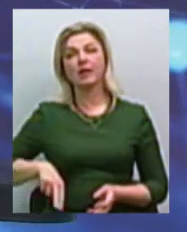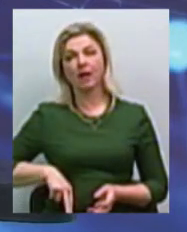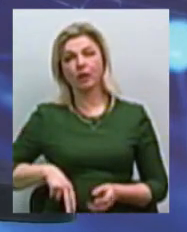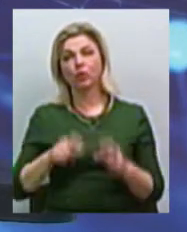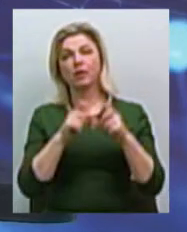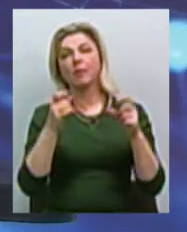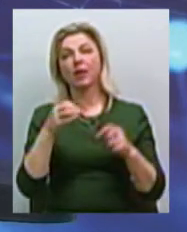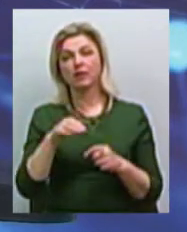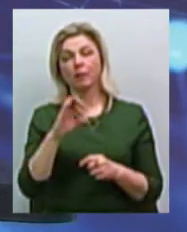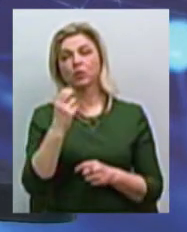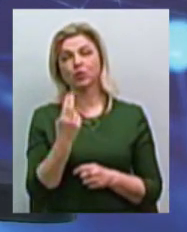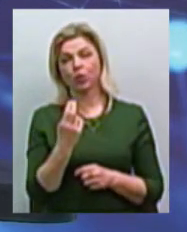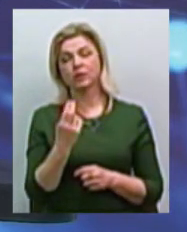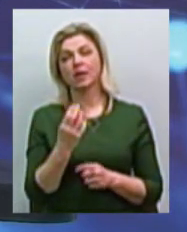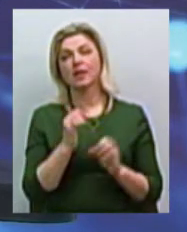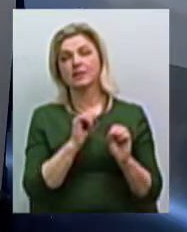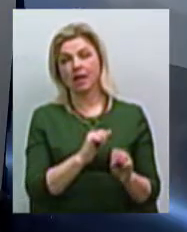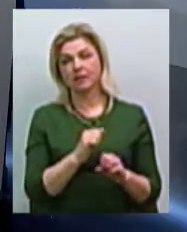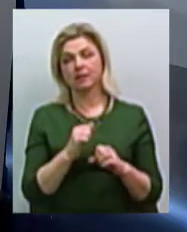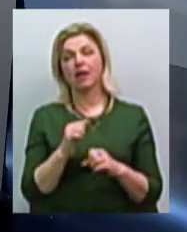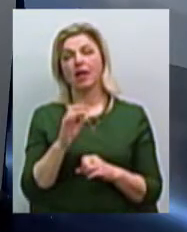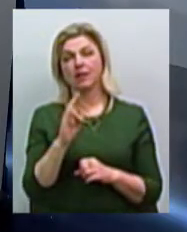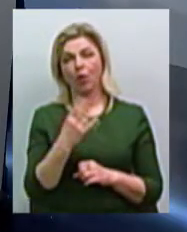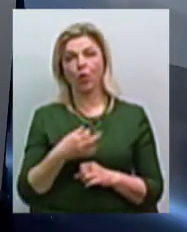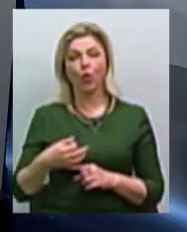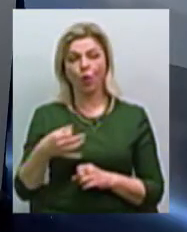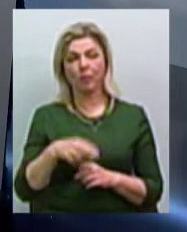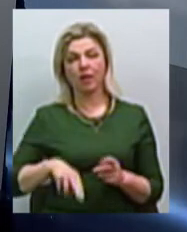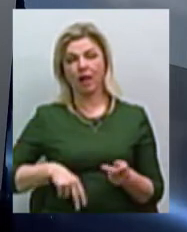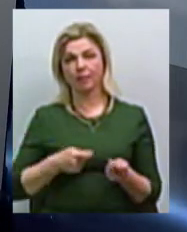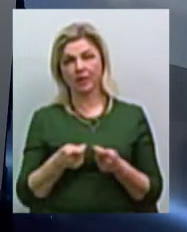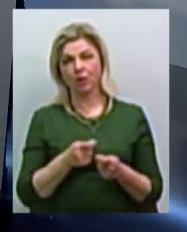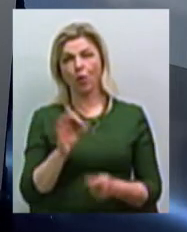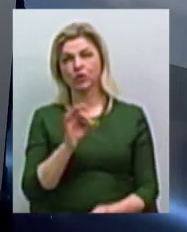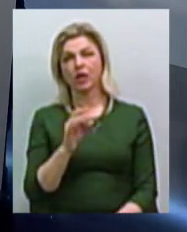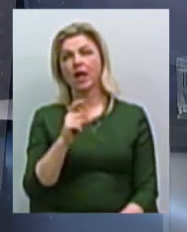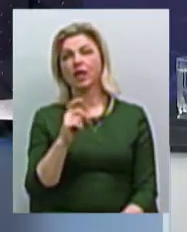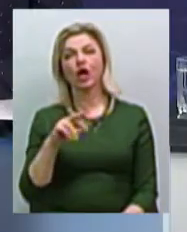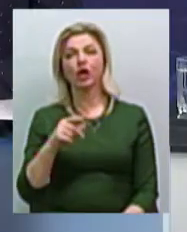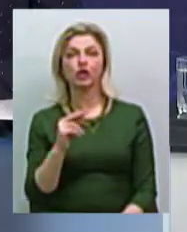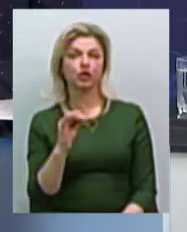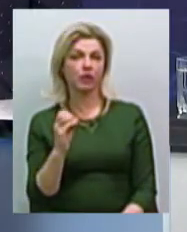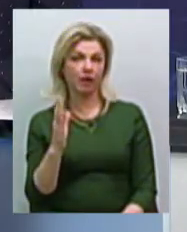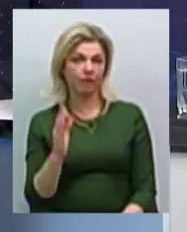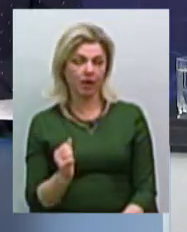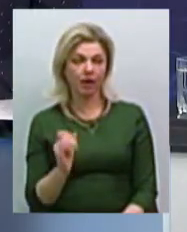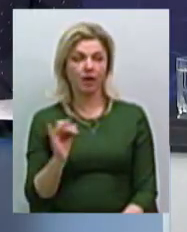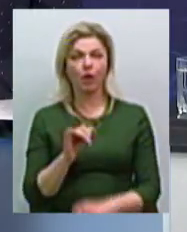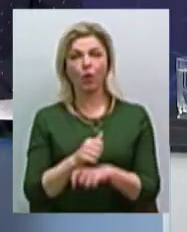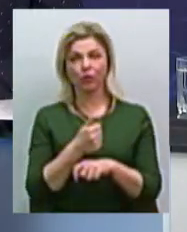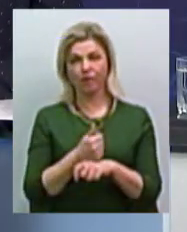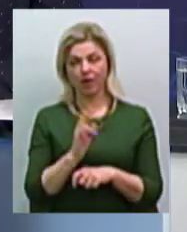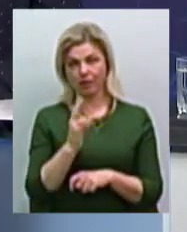Департаменту соціального захисту населення Миколаївської обласної державної адміністрації Оксана Євчаєва та голова